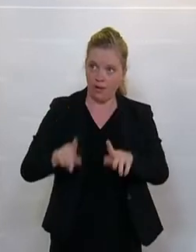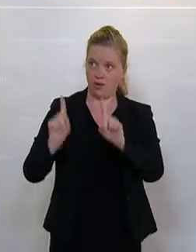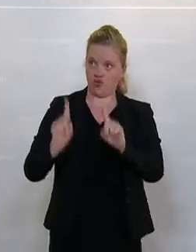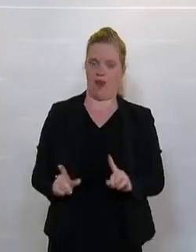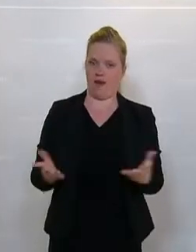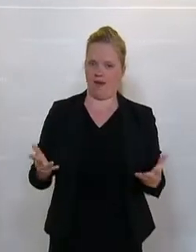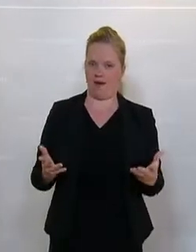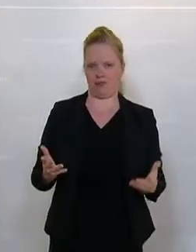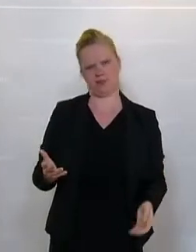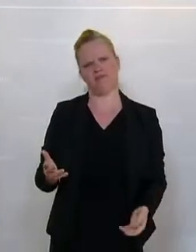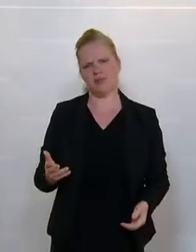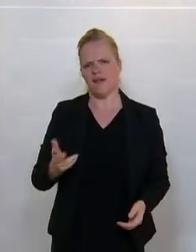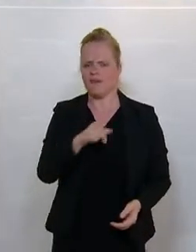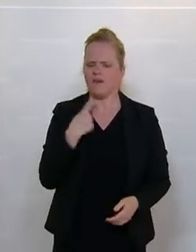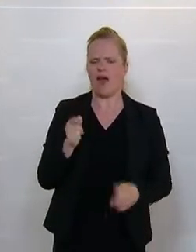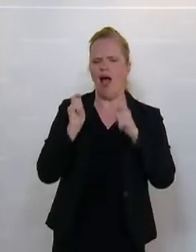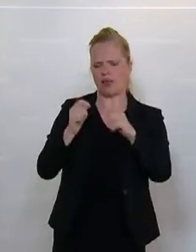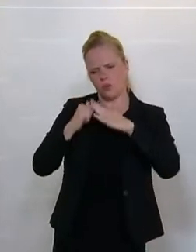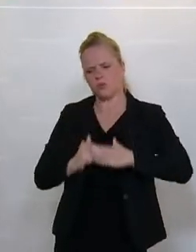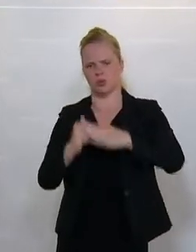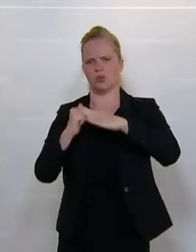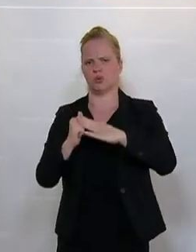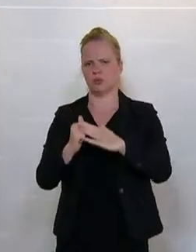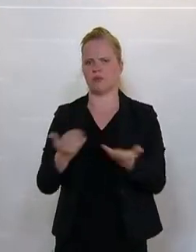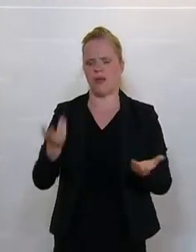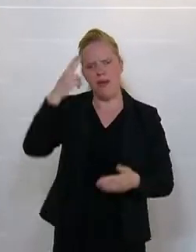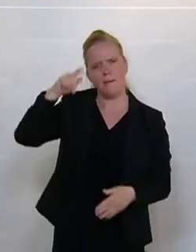geschätzte Damen und Herren. Also wir würden diesen Antrag unterstützen, Herr Präsident. Dankeschön.